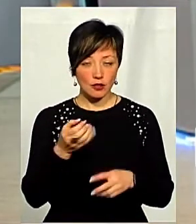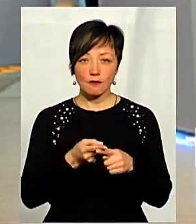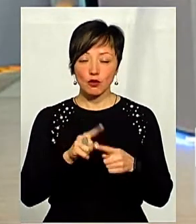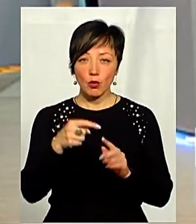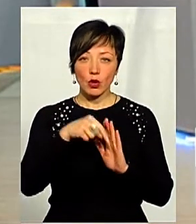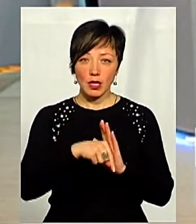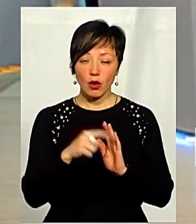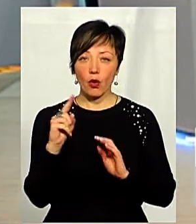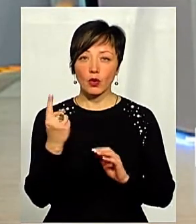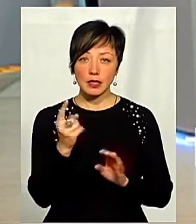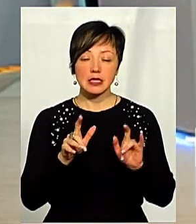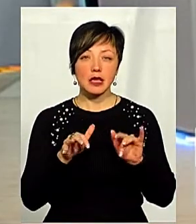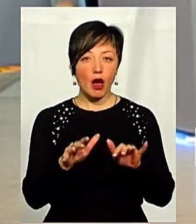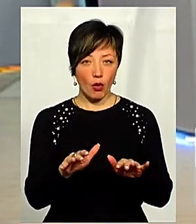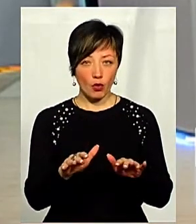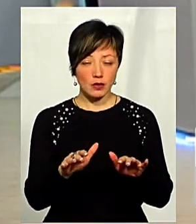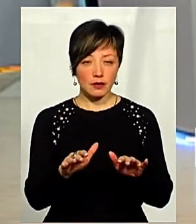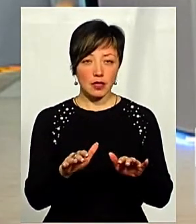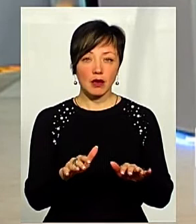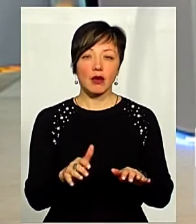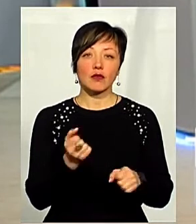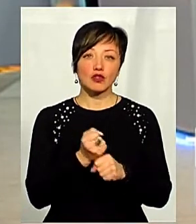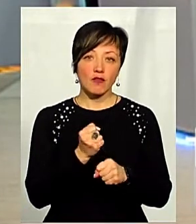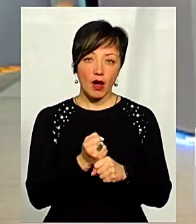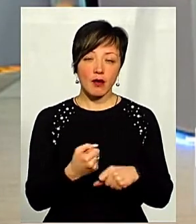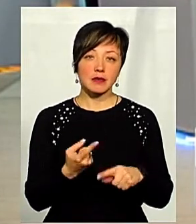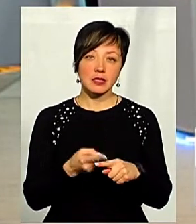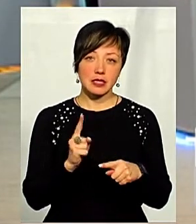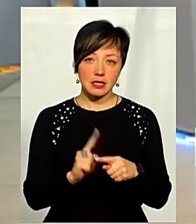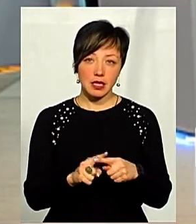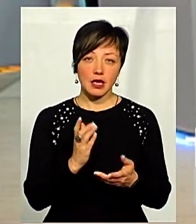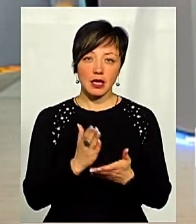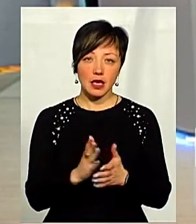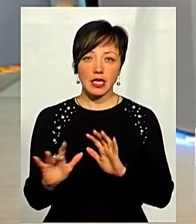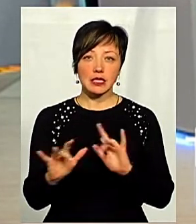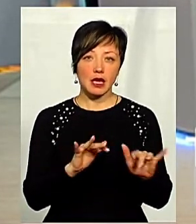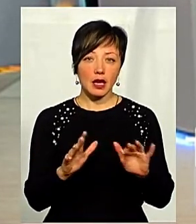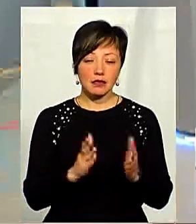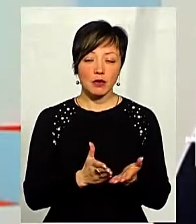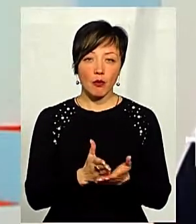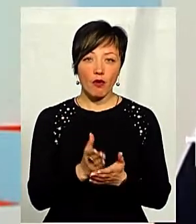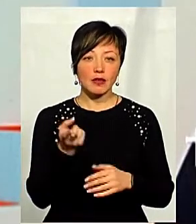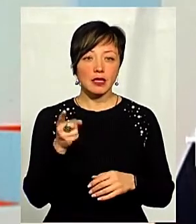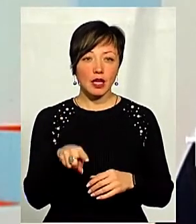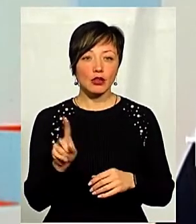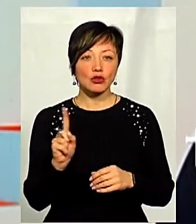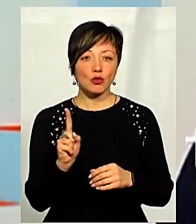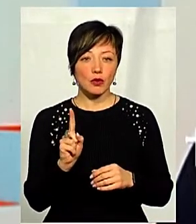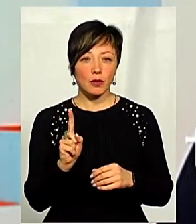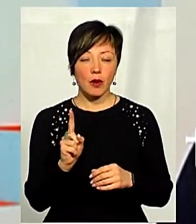В цьому контексті, як один з заходів, який ми вживаємо, це є безпосередньо діяльність спрямована на те, щоб